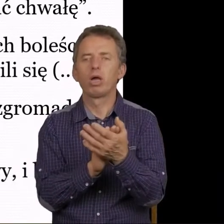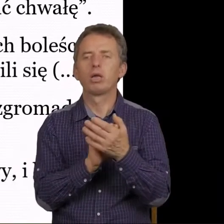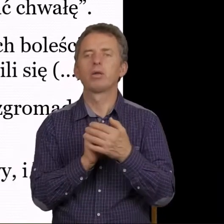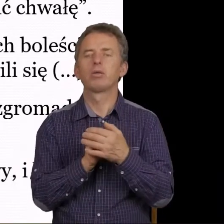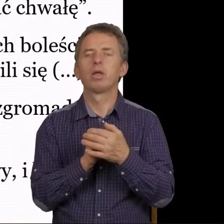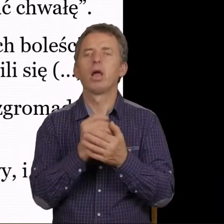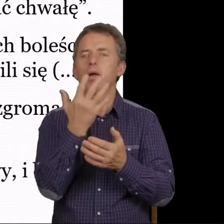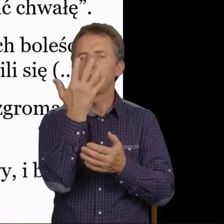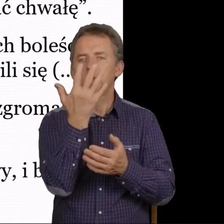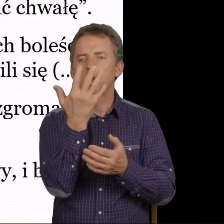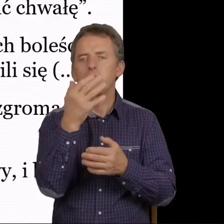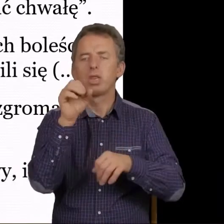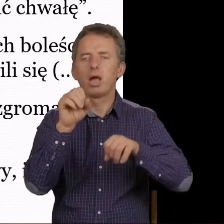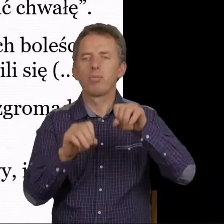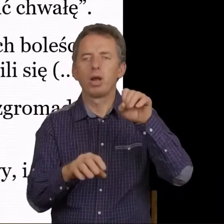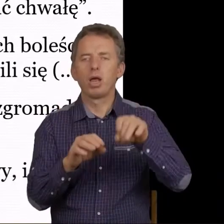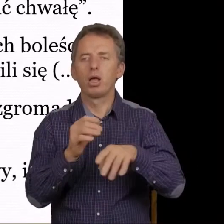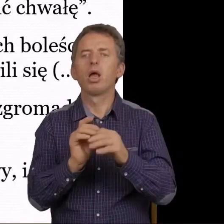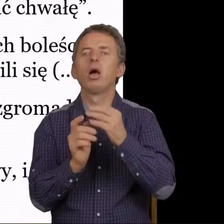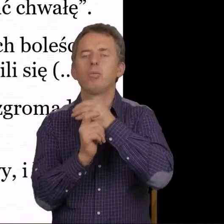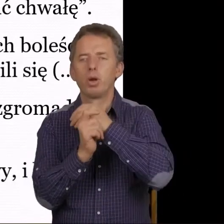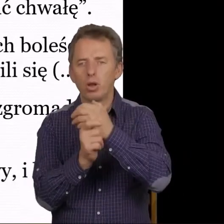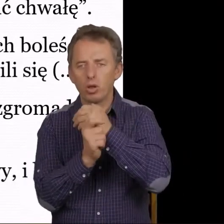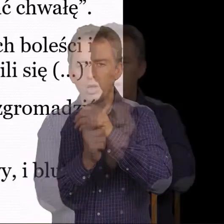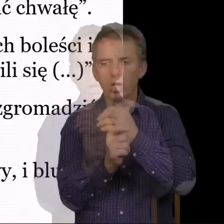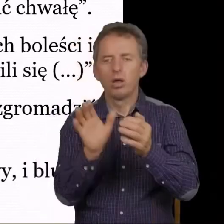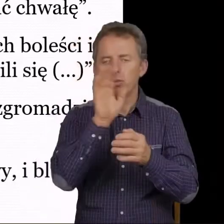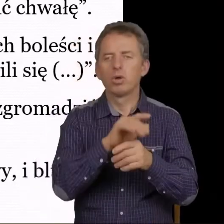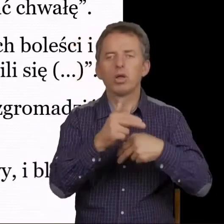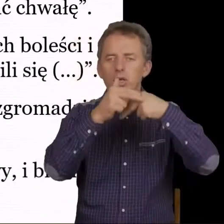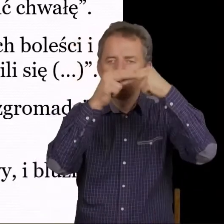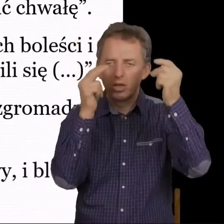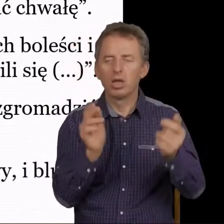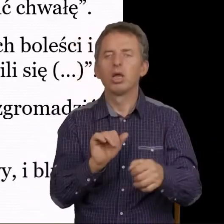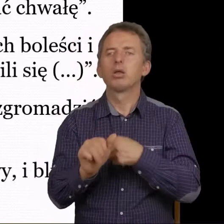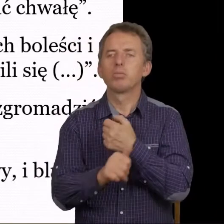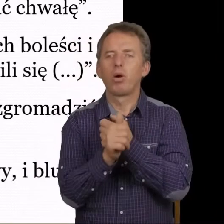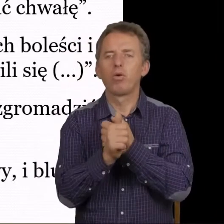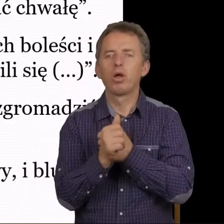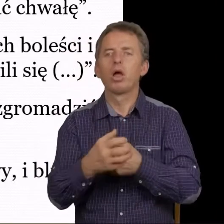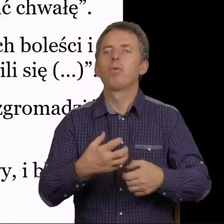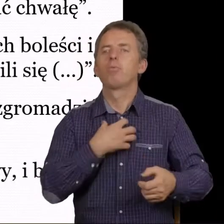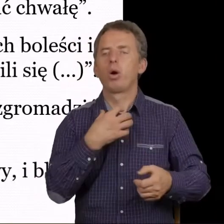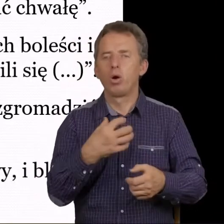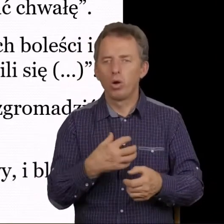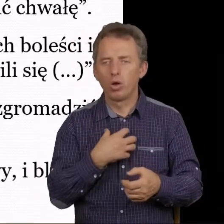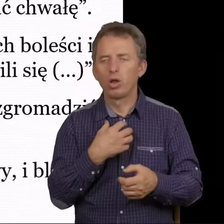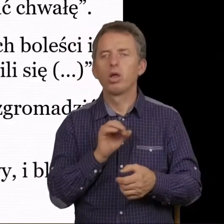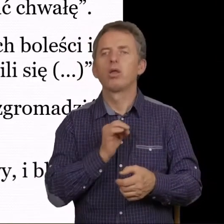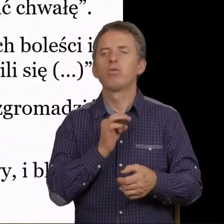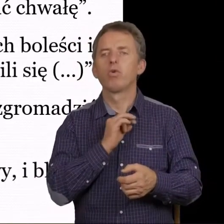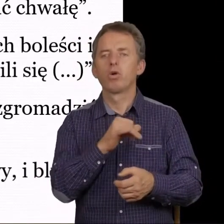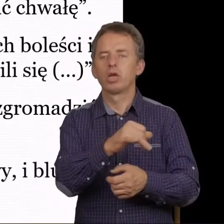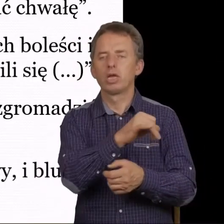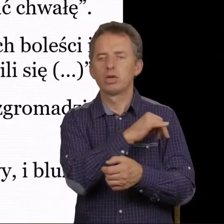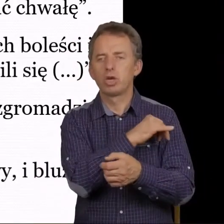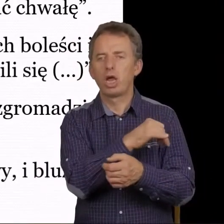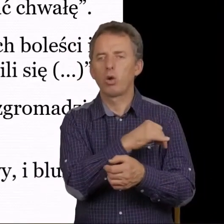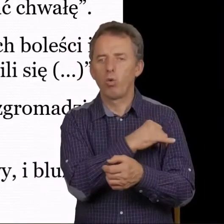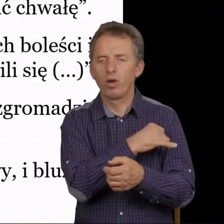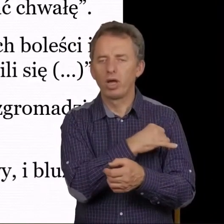Piąta plaga. Bluźnili Bogu Niebieskiemu z powodu swoich boleści i z powodu swoich wrzodów,